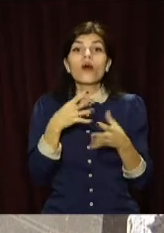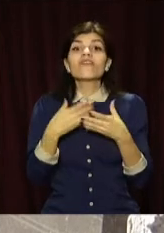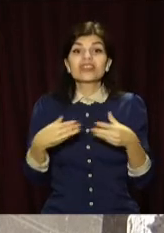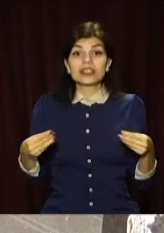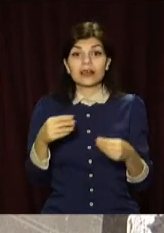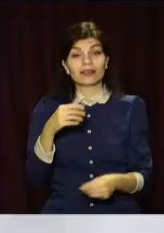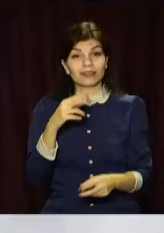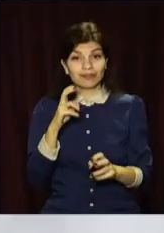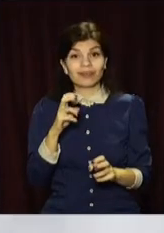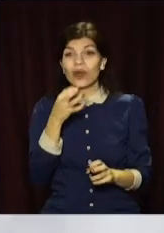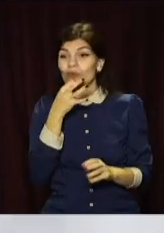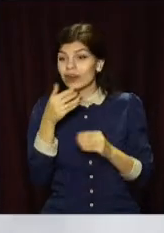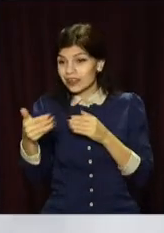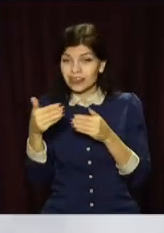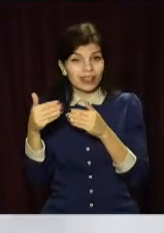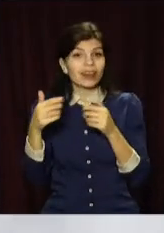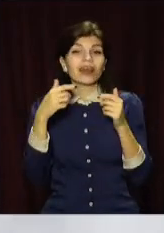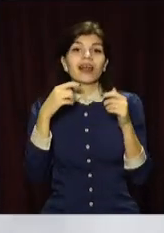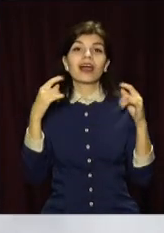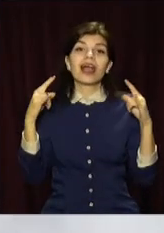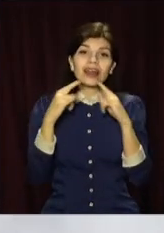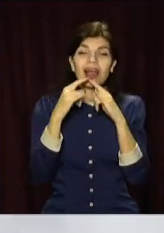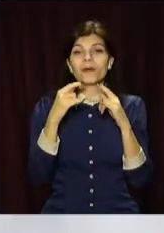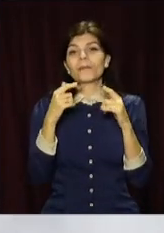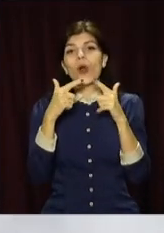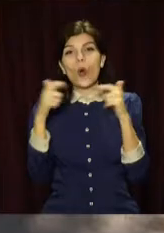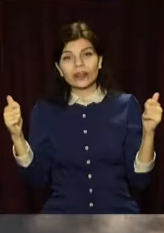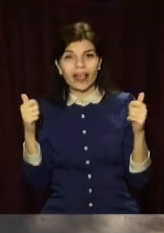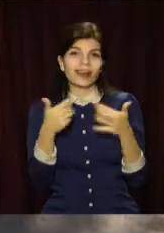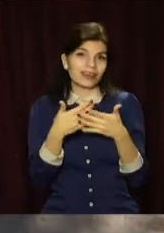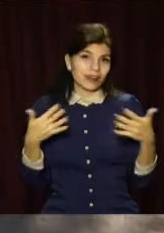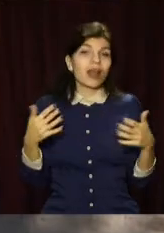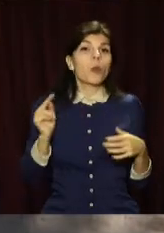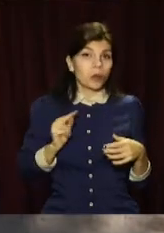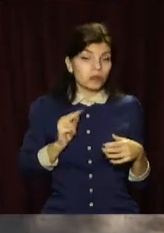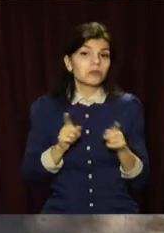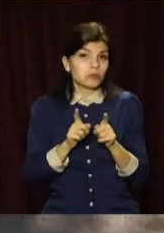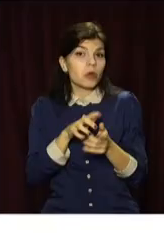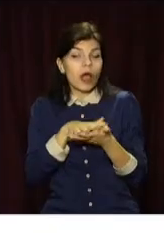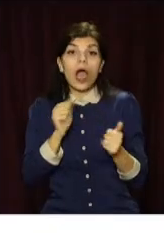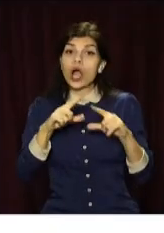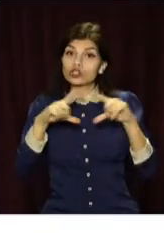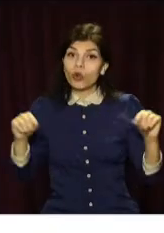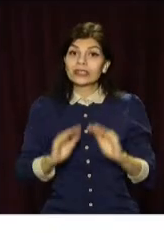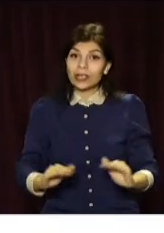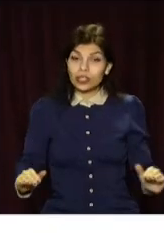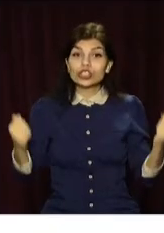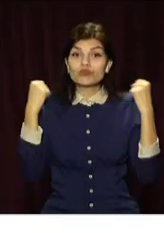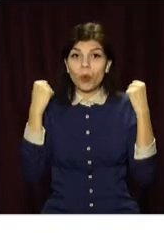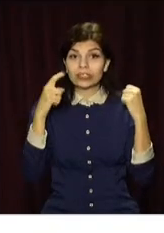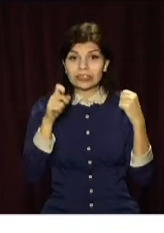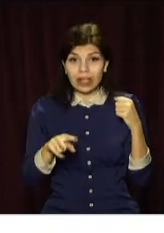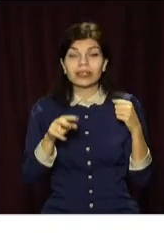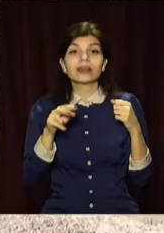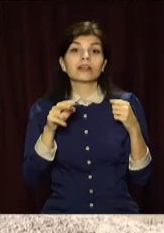локдауну, транспорт, храми, готелі та гірськолижні курорти все ж працюватимуть. А ось школи, садочки, спортзали та